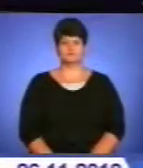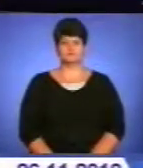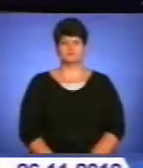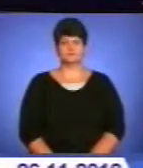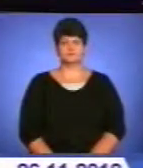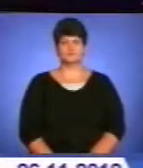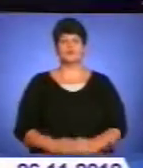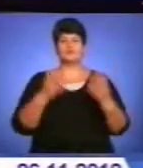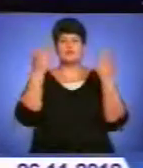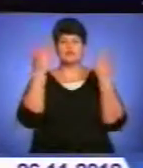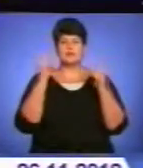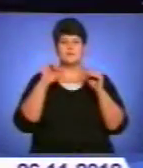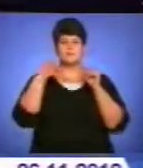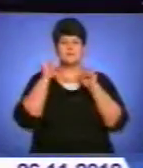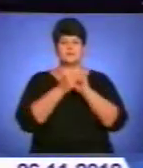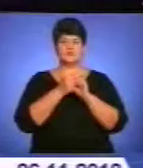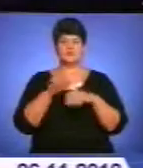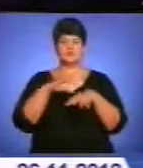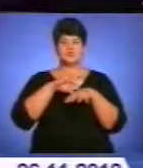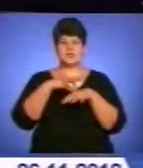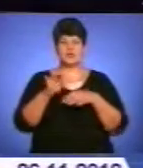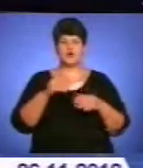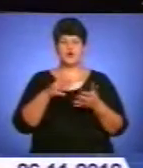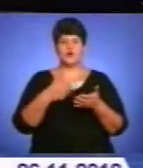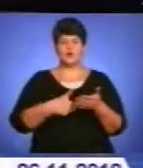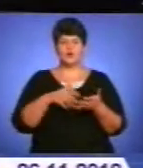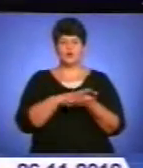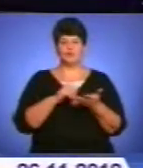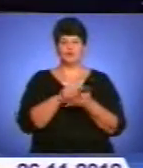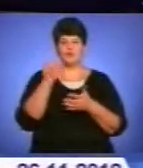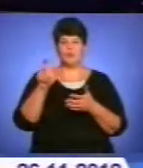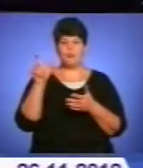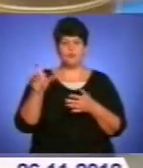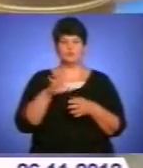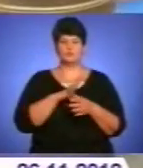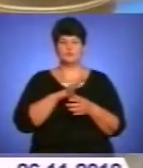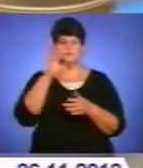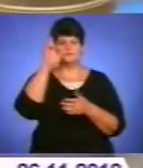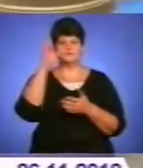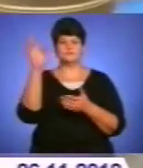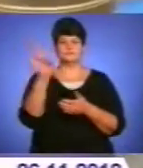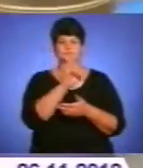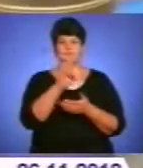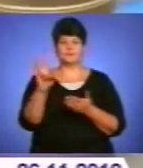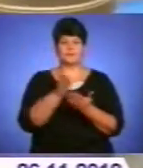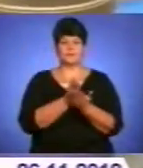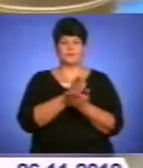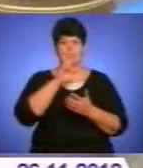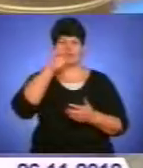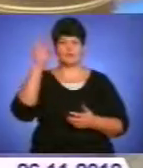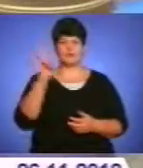У День пам'яті жертв Голодоморів на Тернопільщині відправили поминальні богослужіння у храмах, організували документальні виставки.